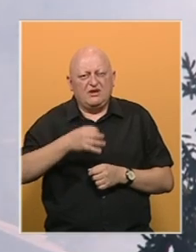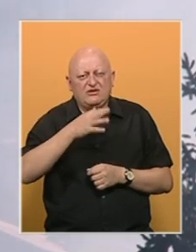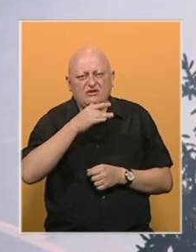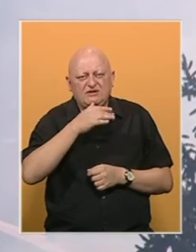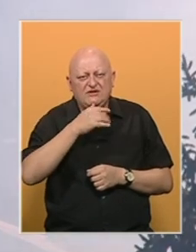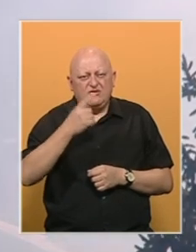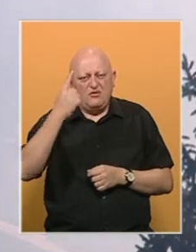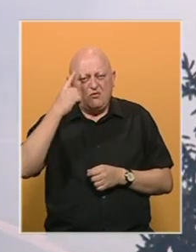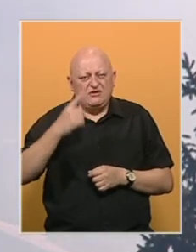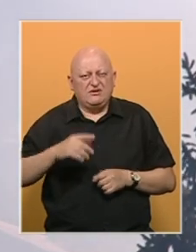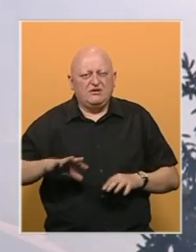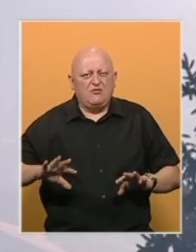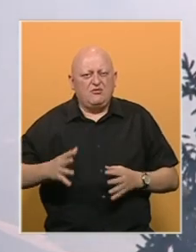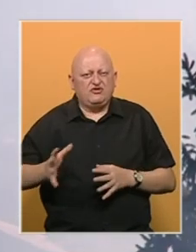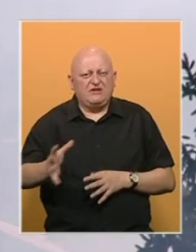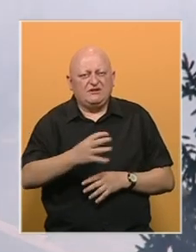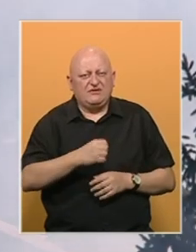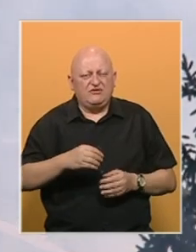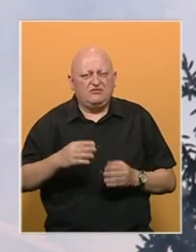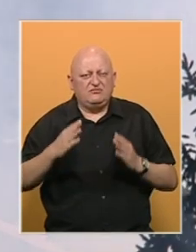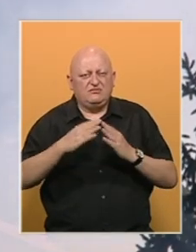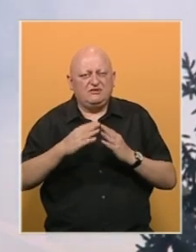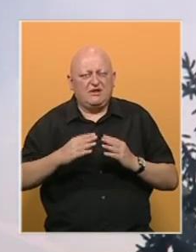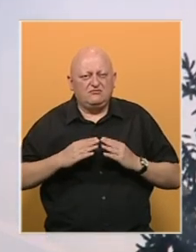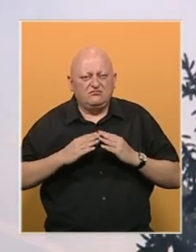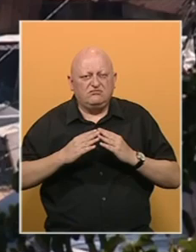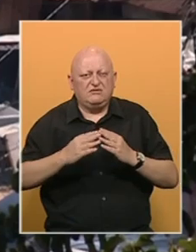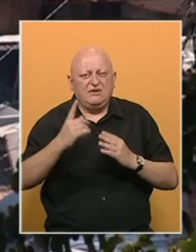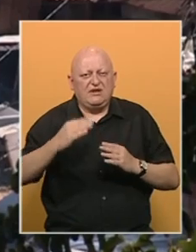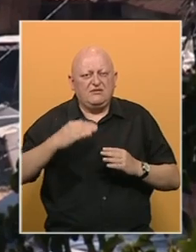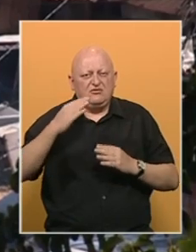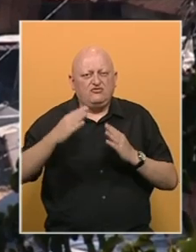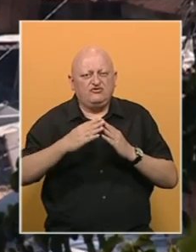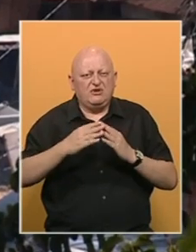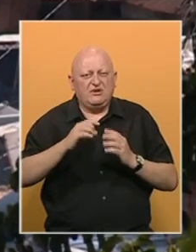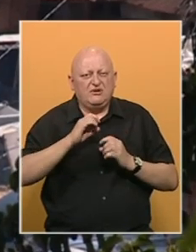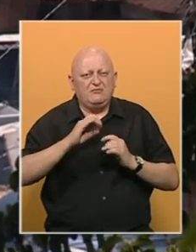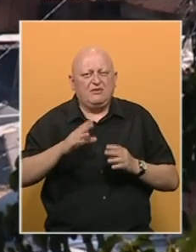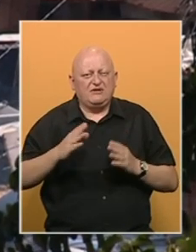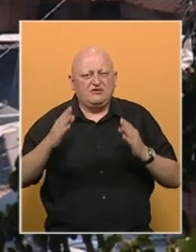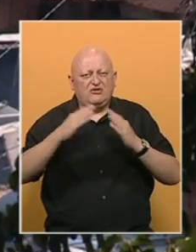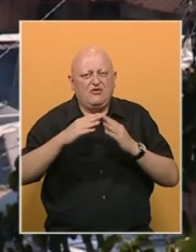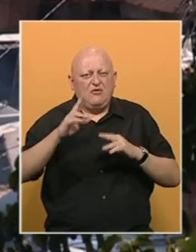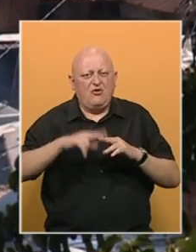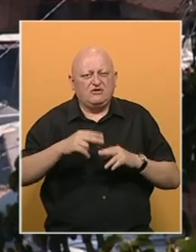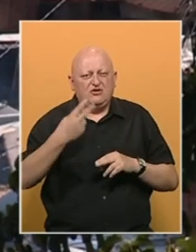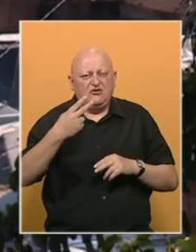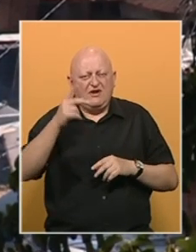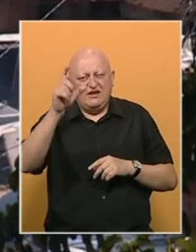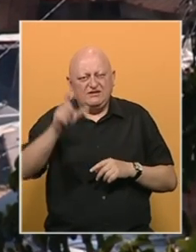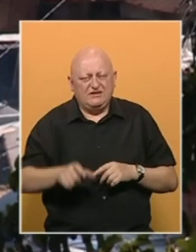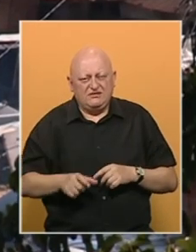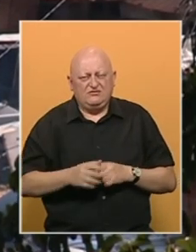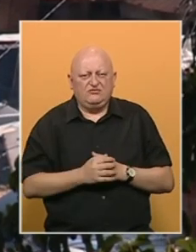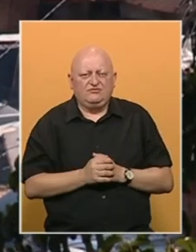Mupa kantona Sarajevo. Podsjetimo, požar je zahvatio stambeni koplek s jednospratnih kuća, a bez krova nad glavom je ostalo